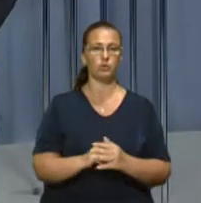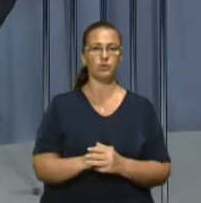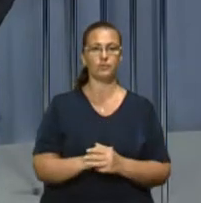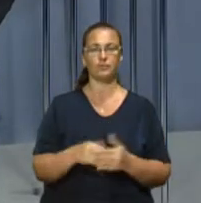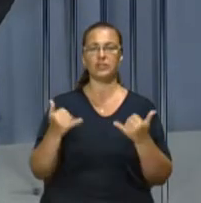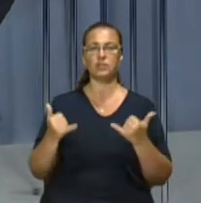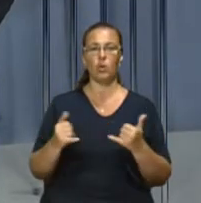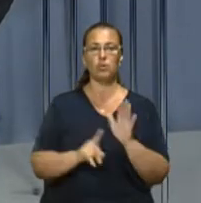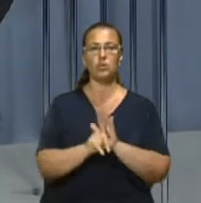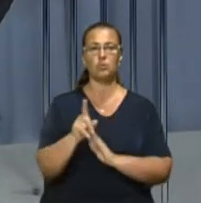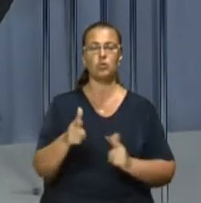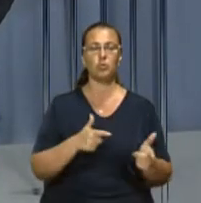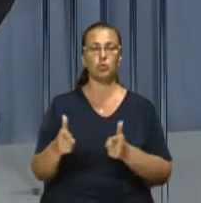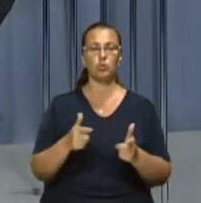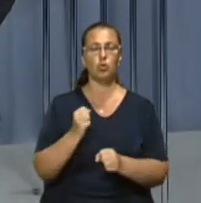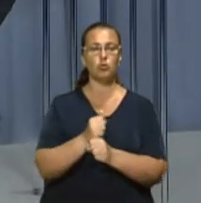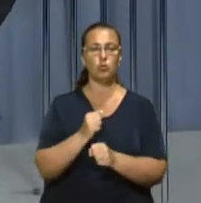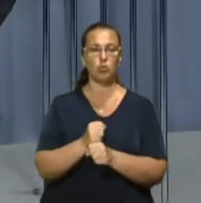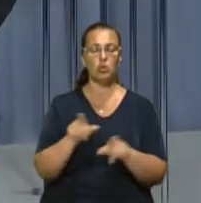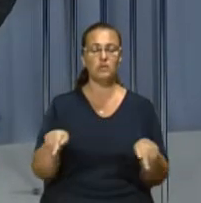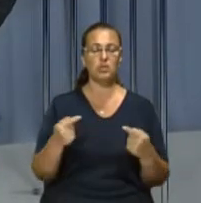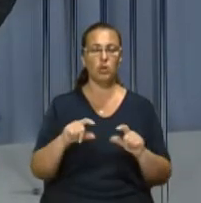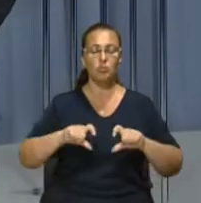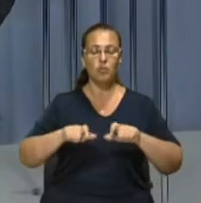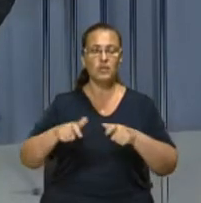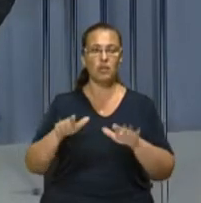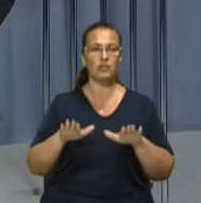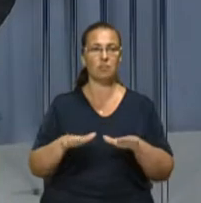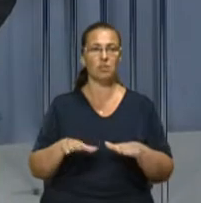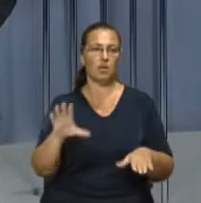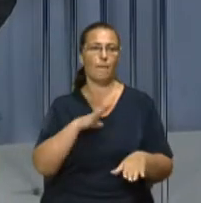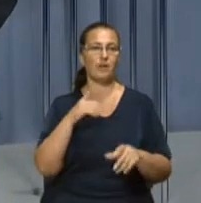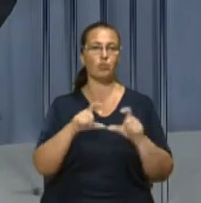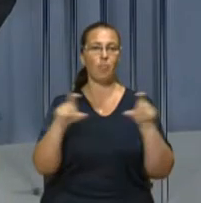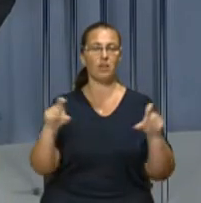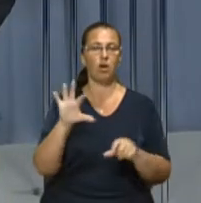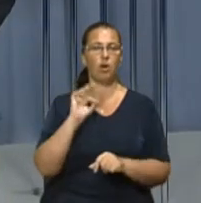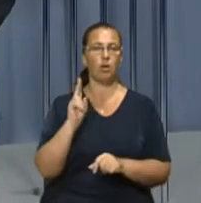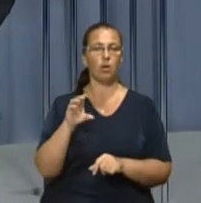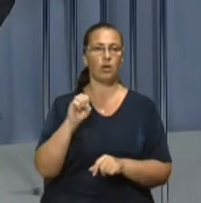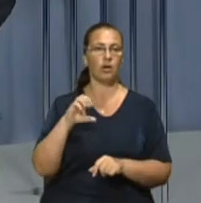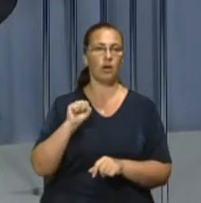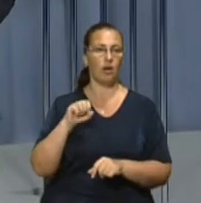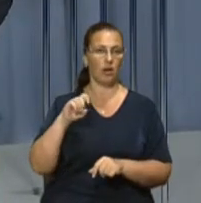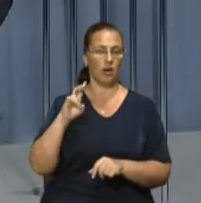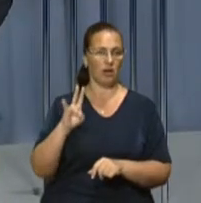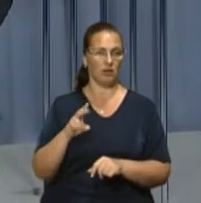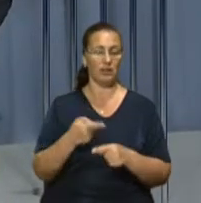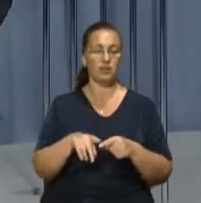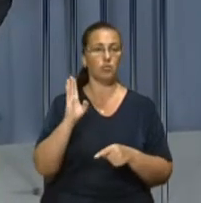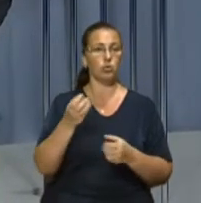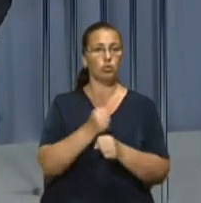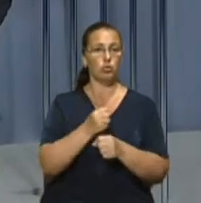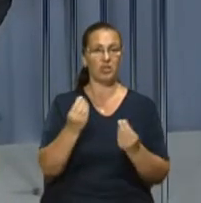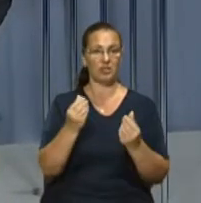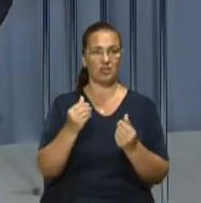Сьогодні розпочали підготовчі роботи з відновлення мозаїки на місці колишнього магазину «Океан». Робитимуть це за гроші забудовника,